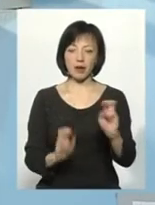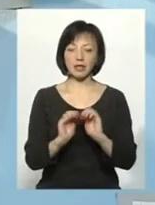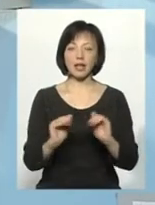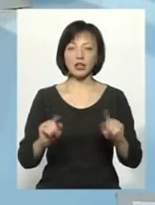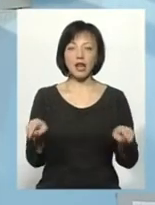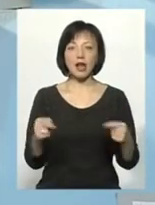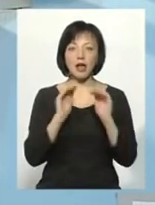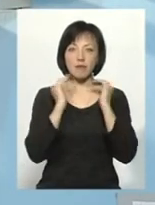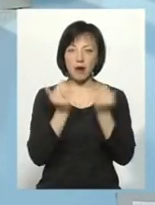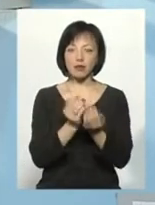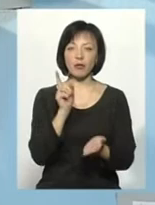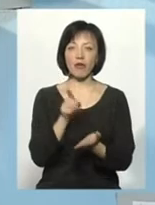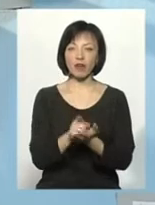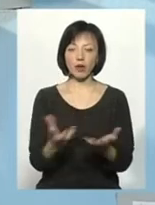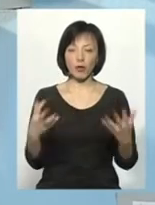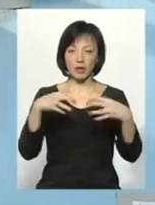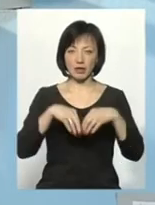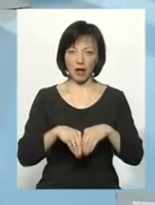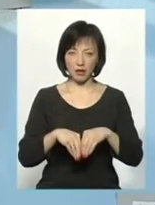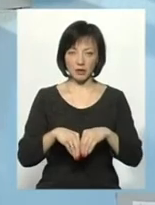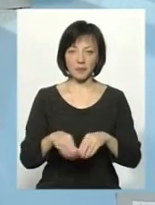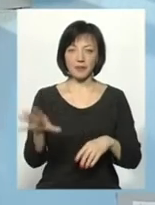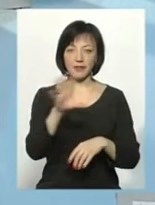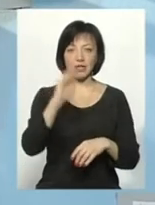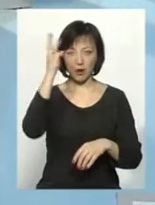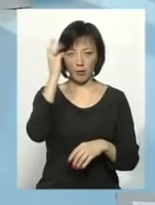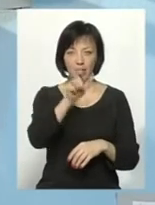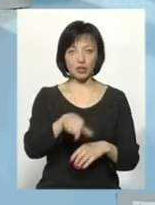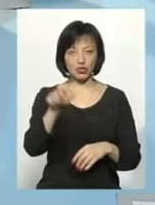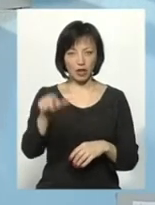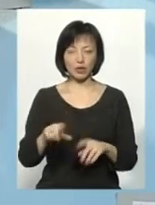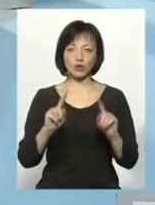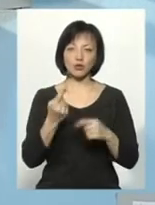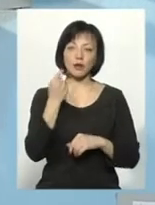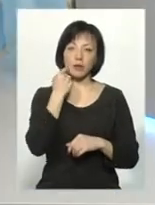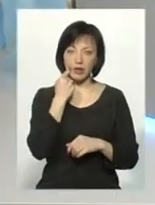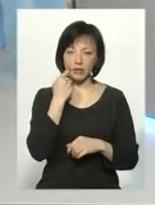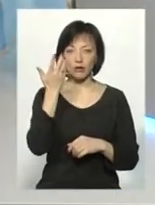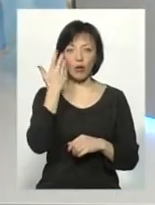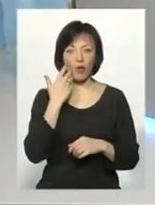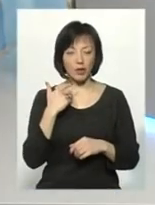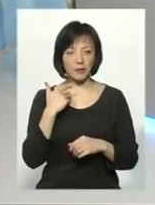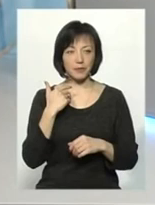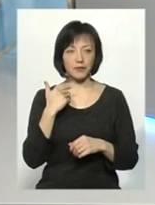реанімація, вона повинна об'єднати всіх хмельничан. Дуже прикро, знаєте, коли